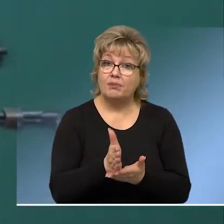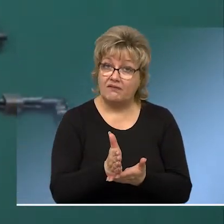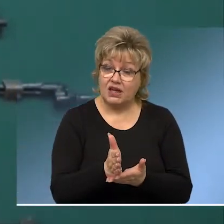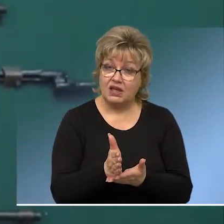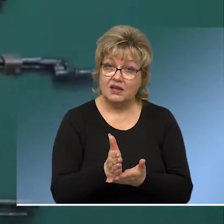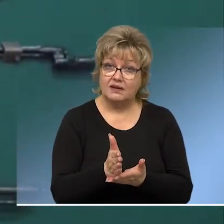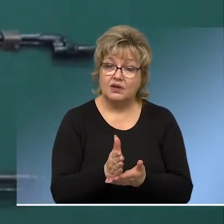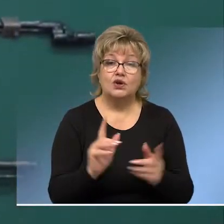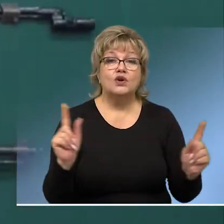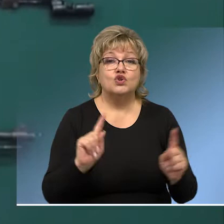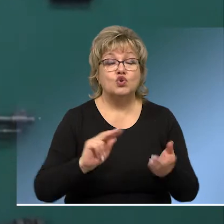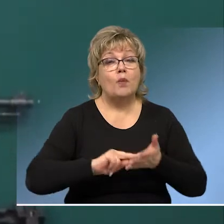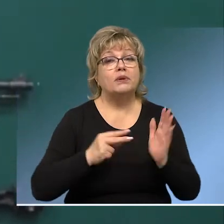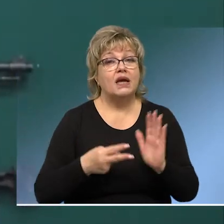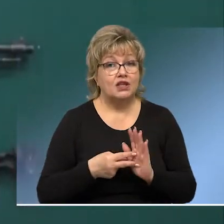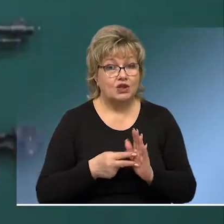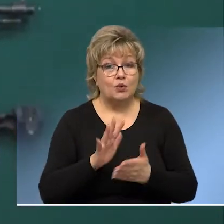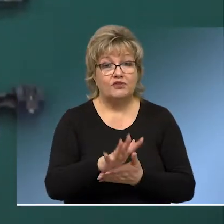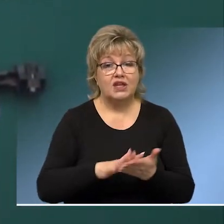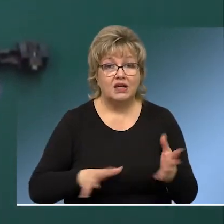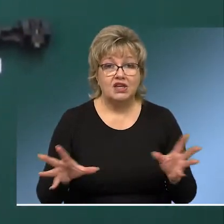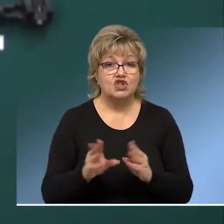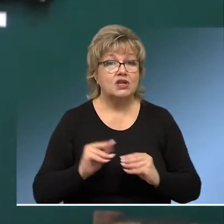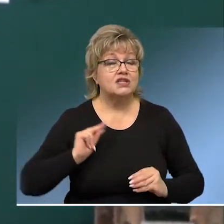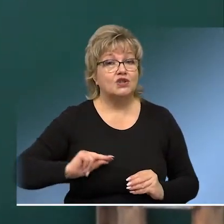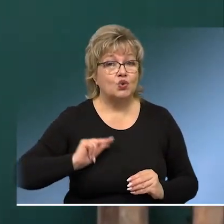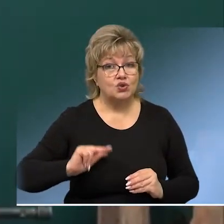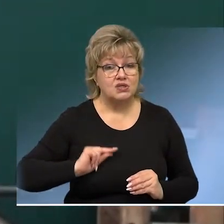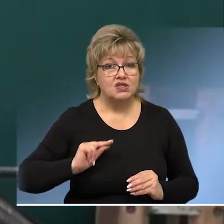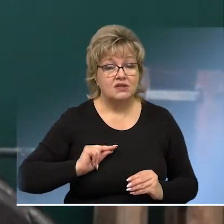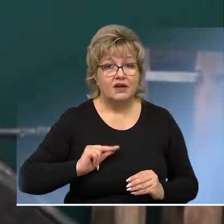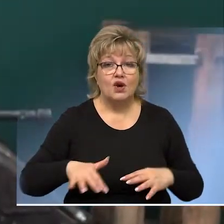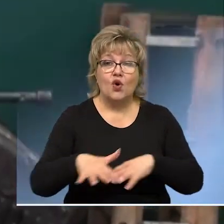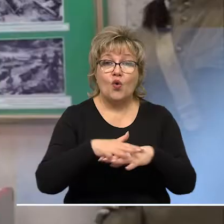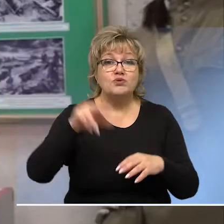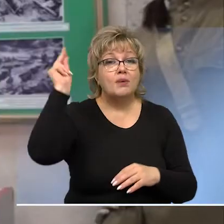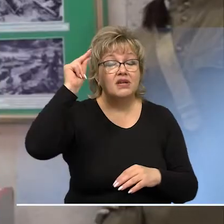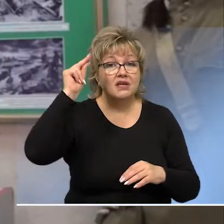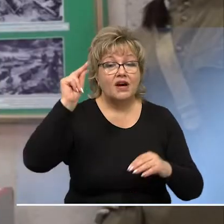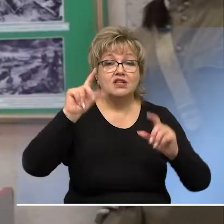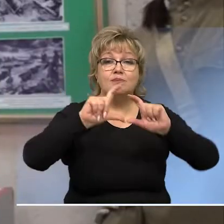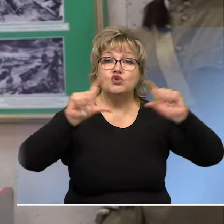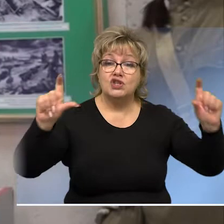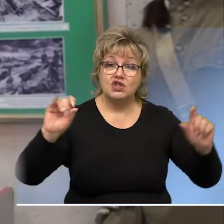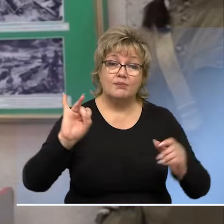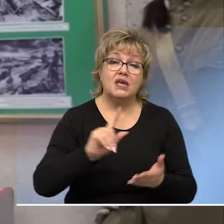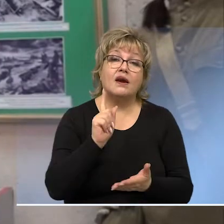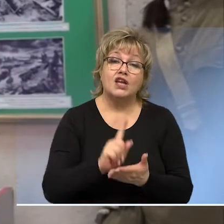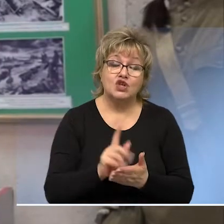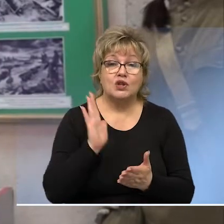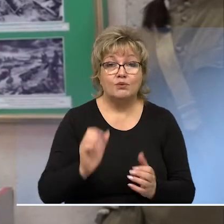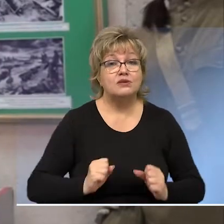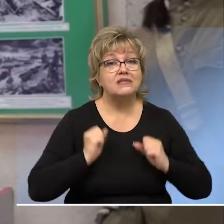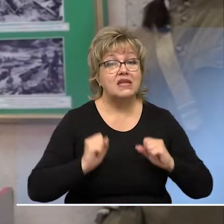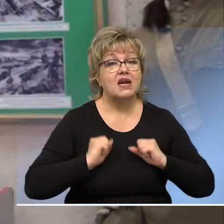направлении. Что планируем дальнейшее сотрудничество с общеобразовательными учреждениями, и,